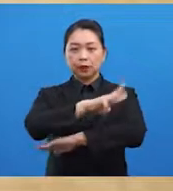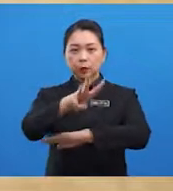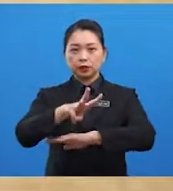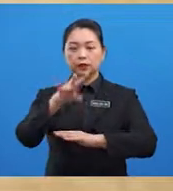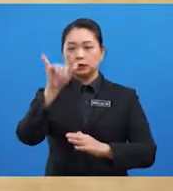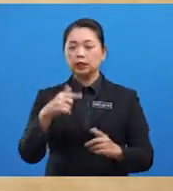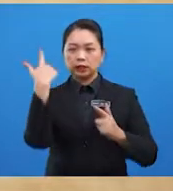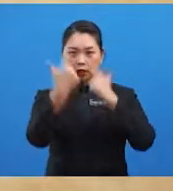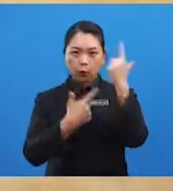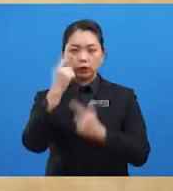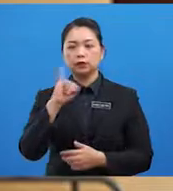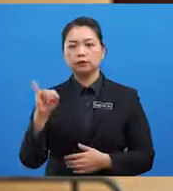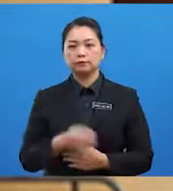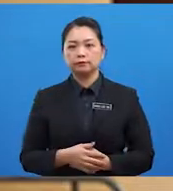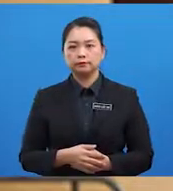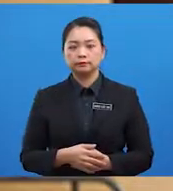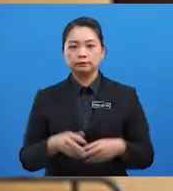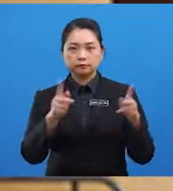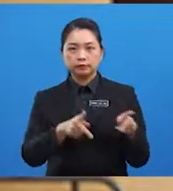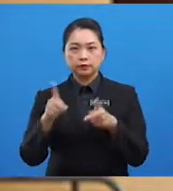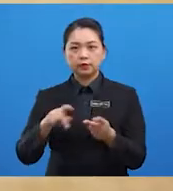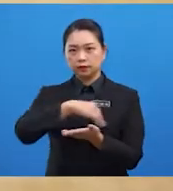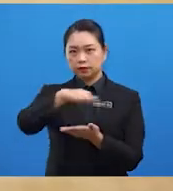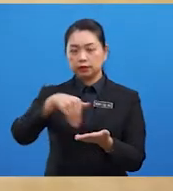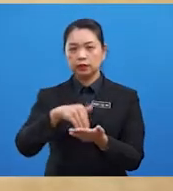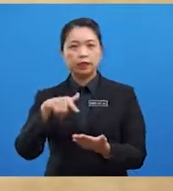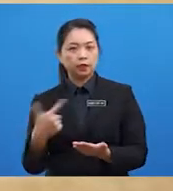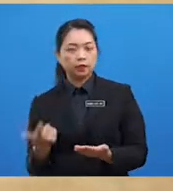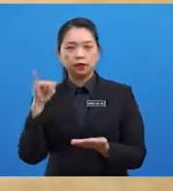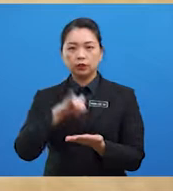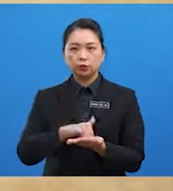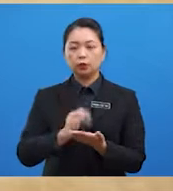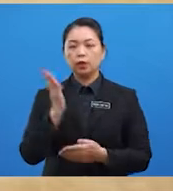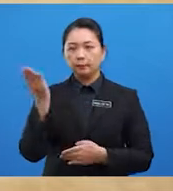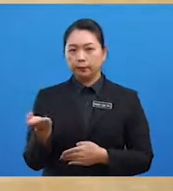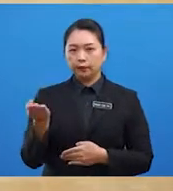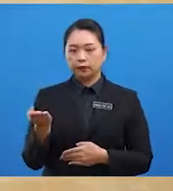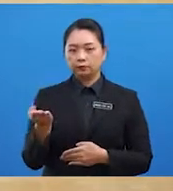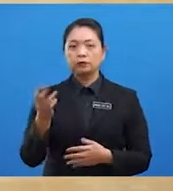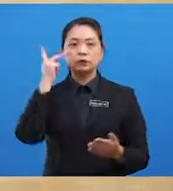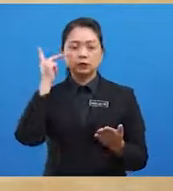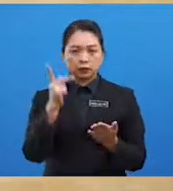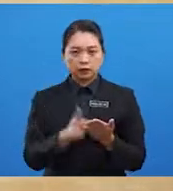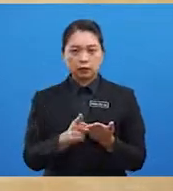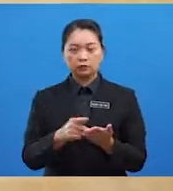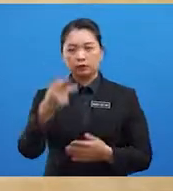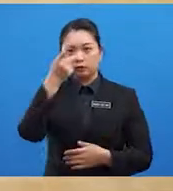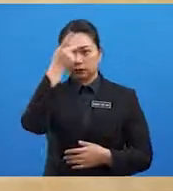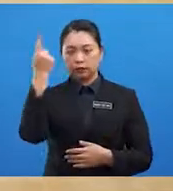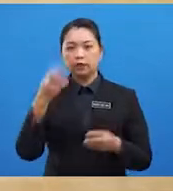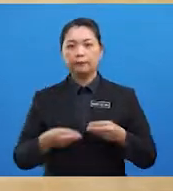kawasan yang dilawati Pelajar-pelajar sekalian selain itu beliau juga terkenal kerana